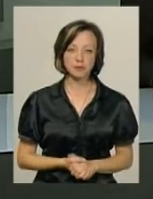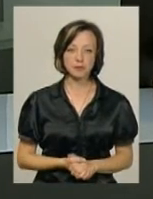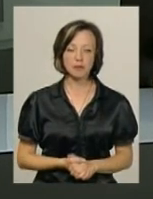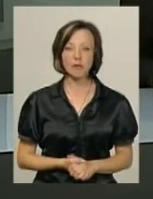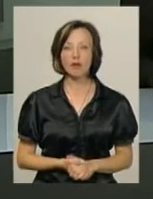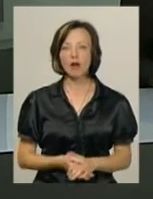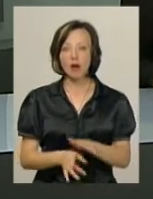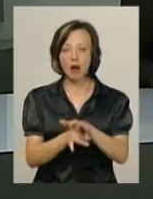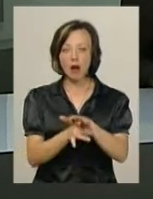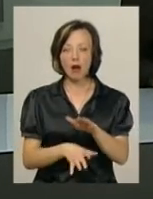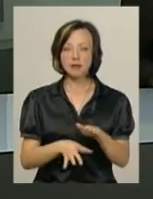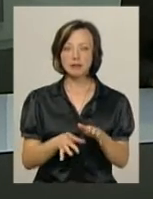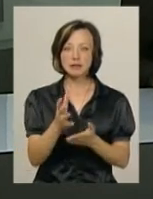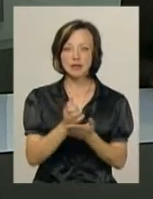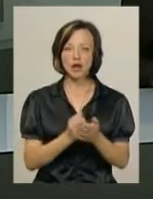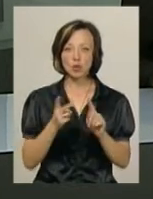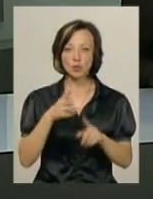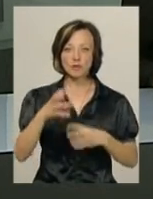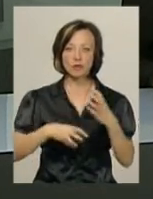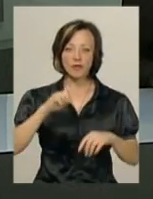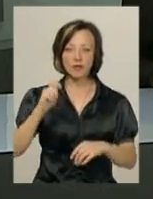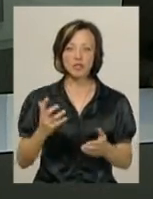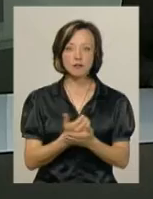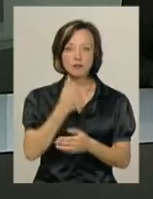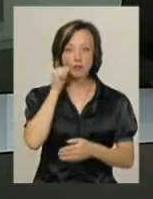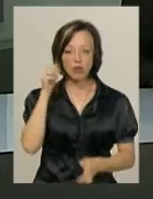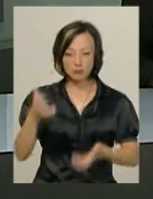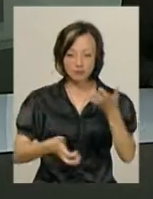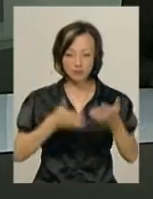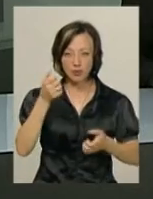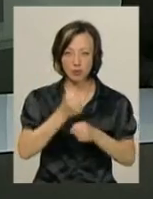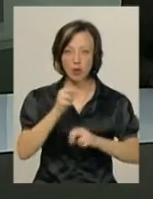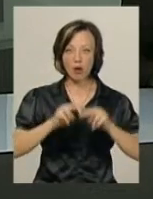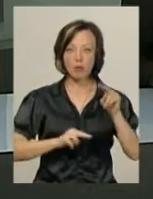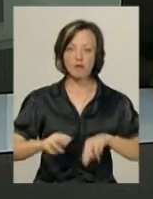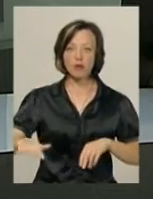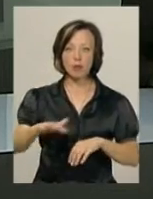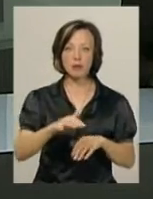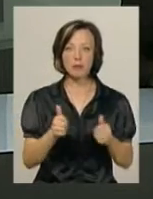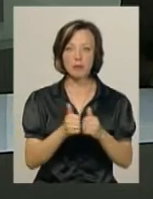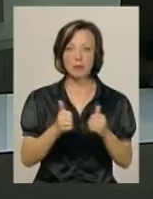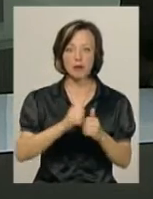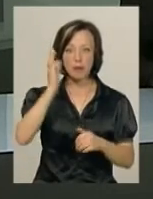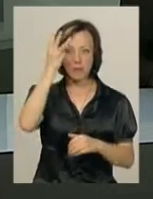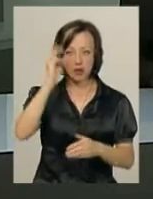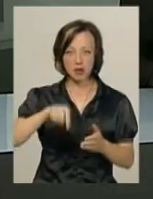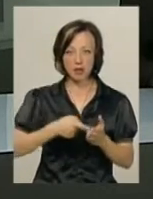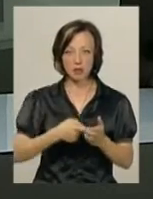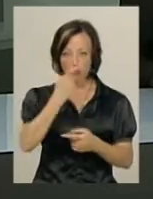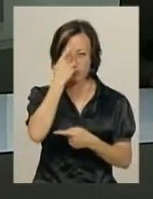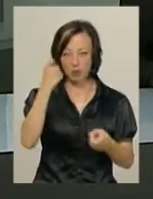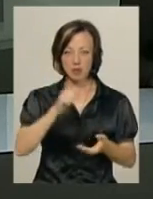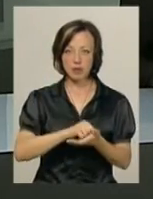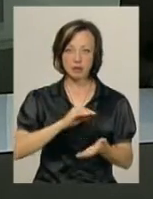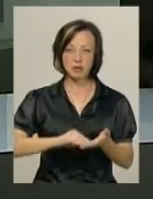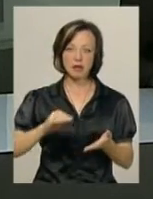Артснаряд часів Другої світової війни знайшли вчора під час землерийних робіт на будівельному майданчику поблизу Хмельницького. Про це повідомив